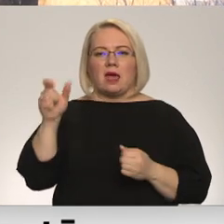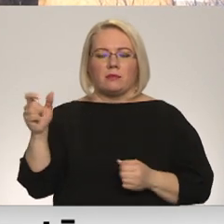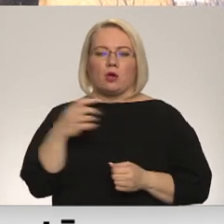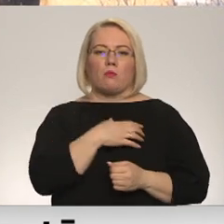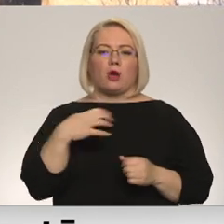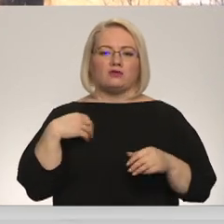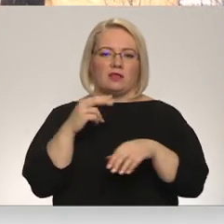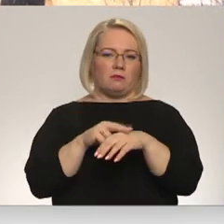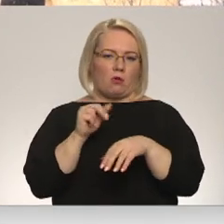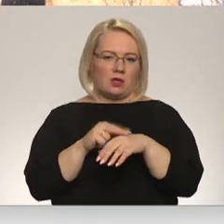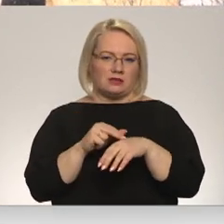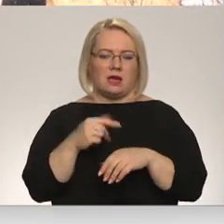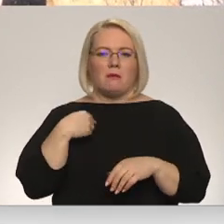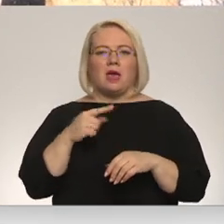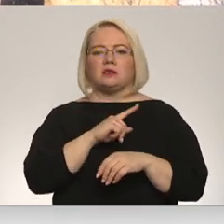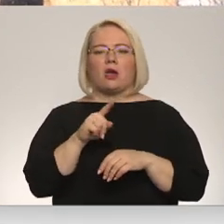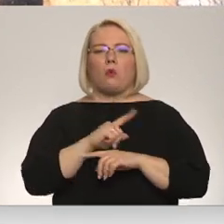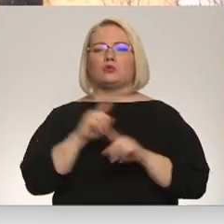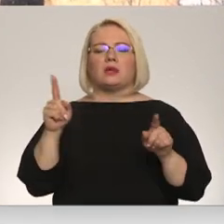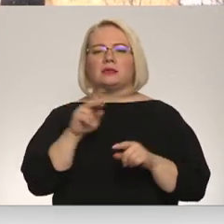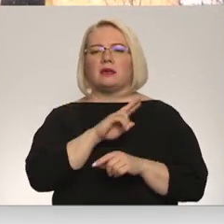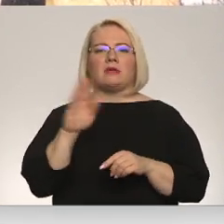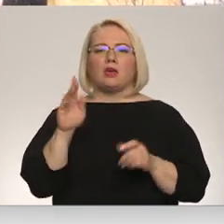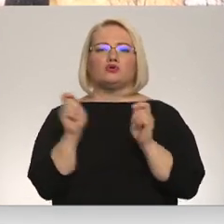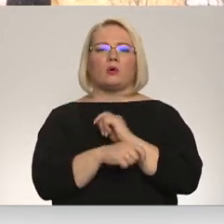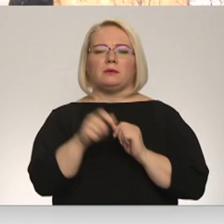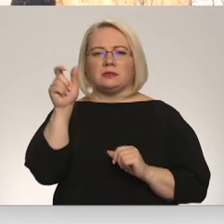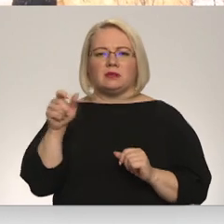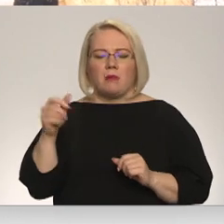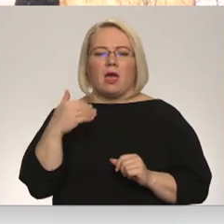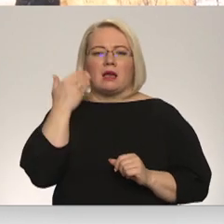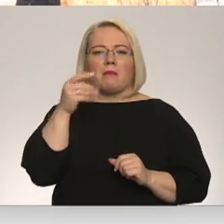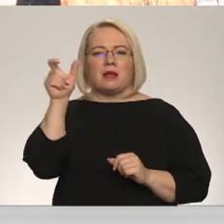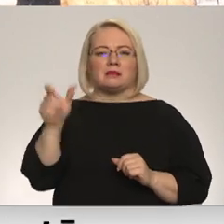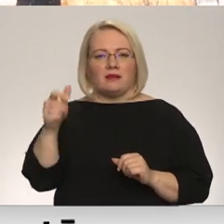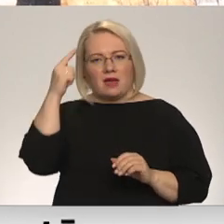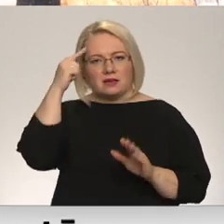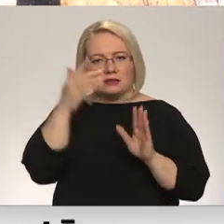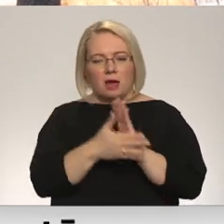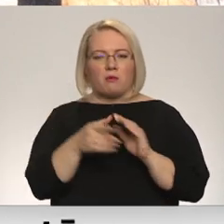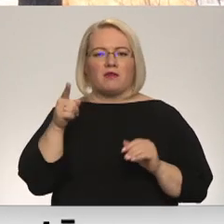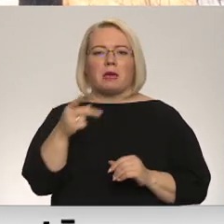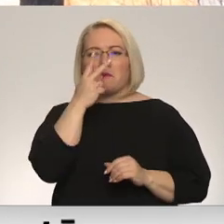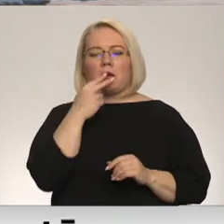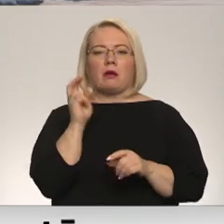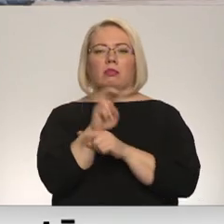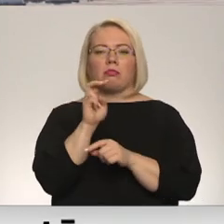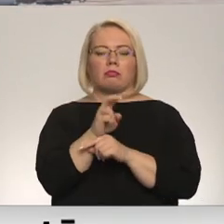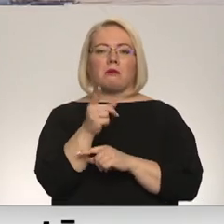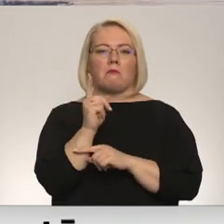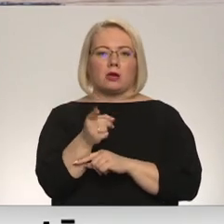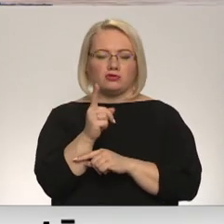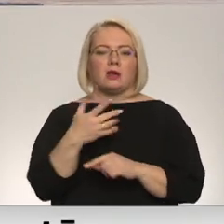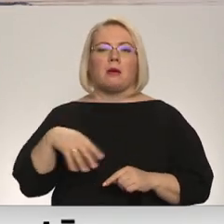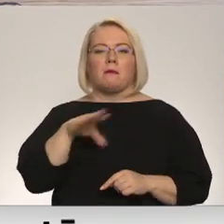necentīsimies tagad izreiz cilvēku sādīt, jo var jau saprast, ka cilvēki, jau ierastot atciņu un nāk makšķirēt, protams,